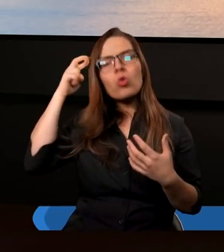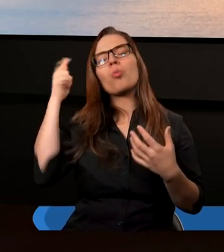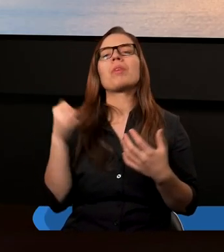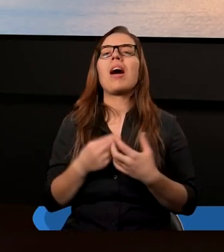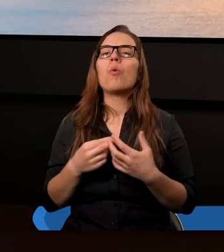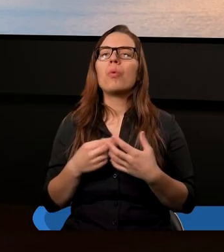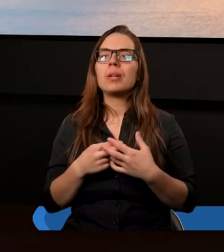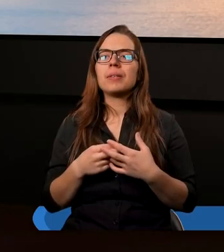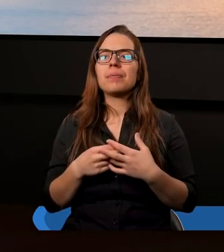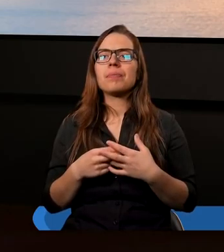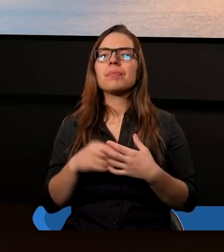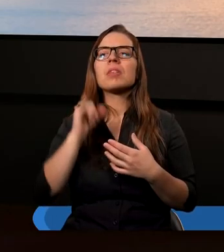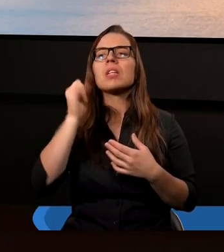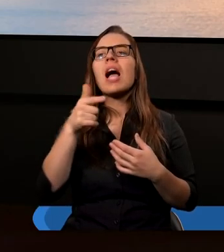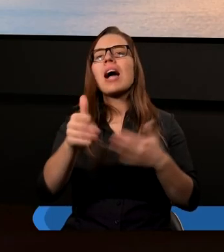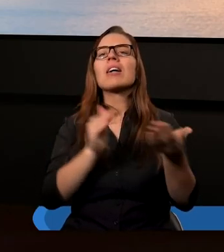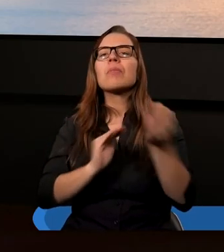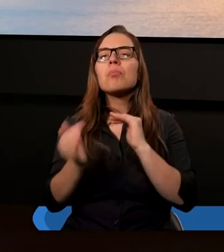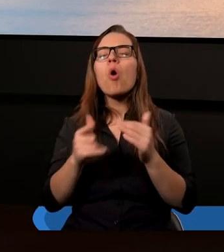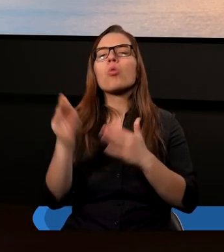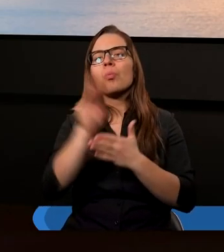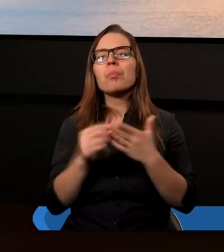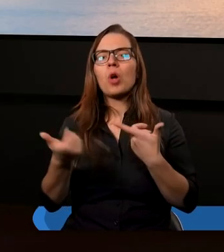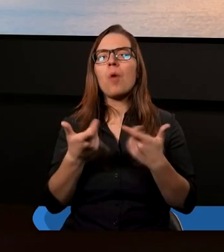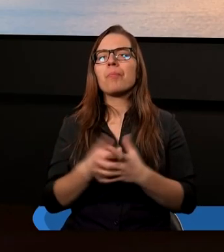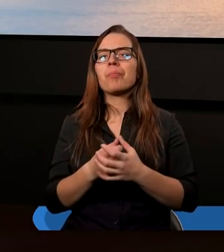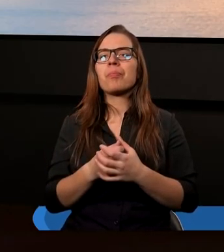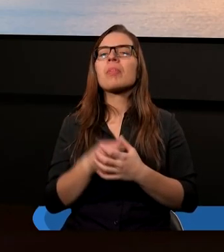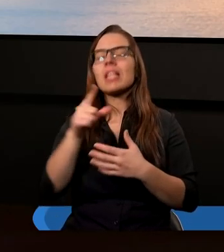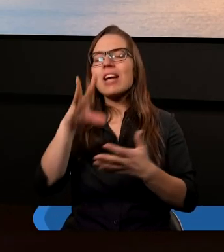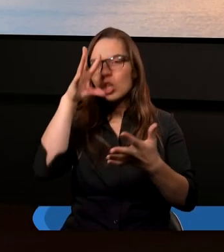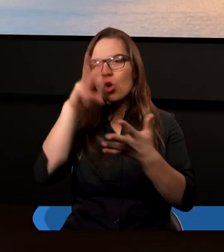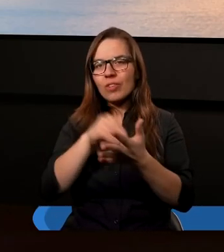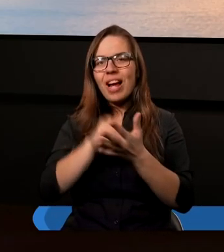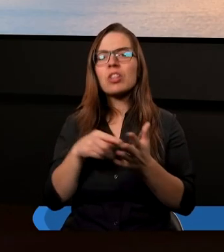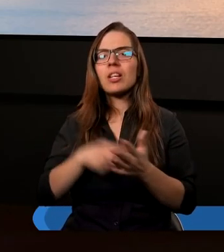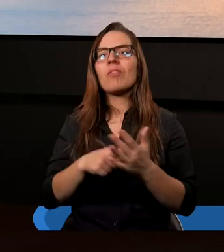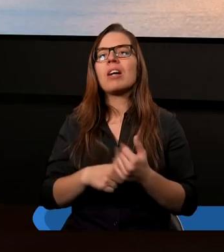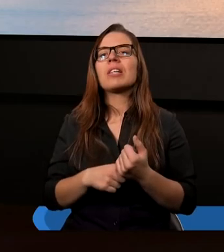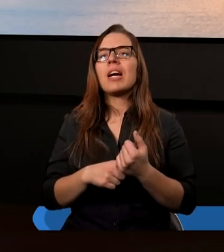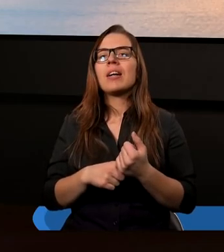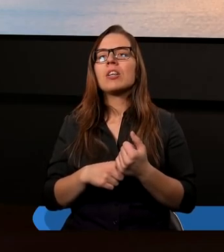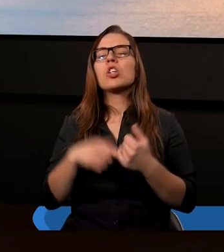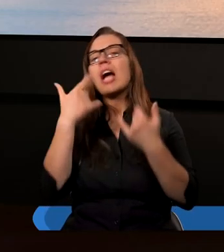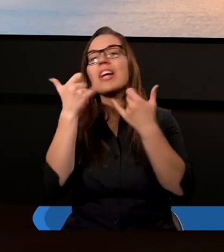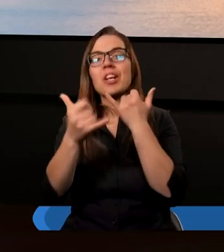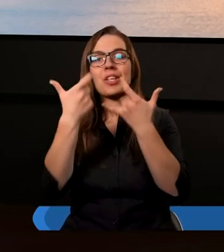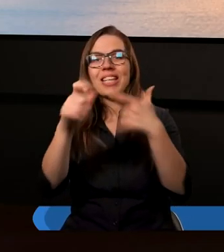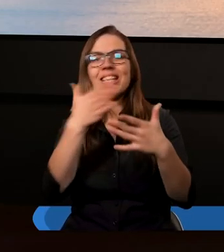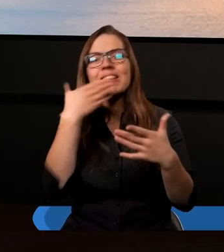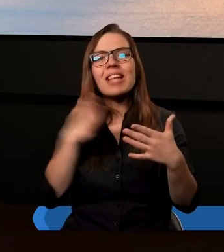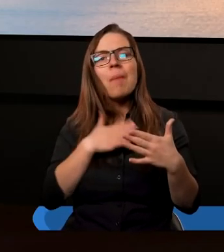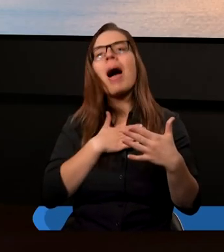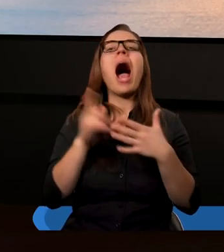Wręcz odwrotnie, jak apostoł Paweł pisze, że wtedy, kiedy jestem doświadczony, kiedy nie mam nic, wtedy jestem najbogatszy, prawda?